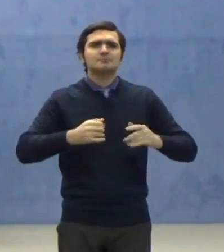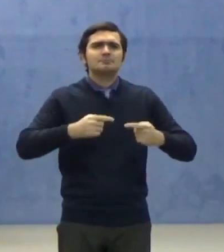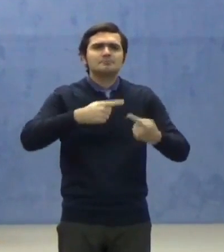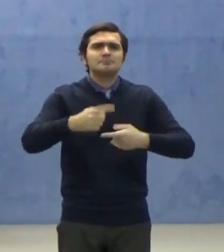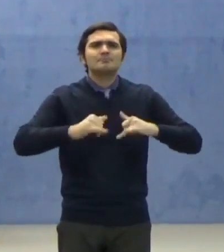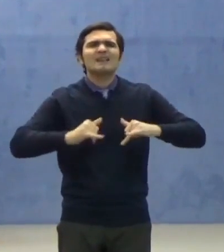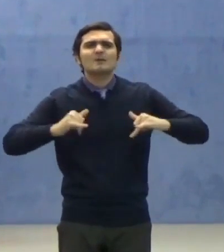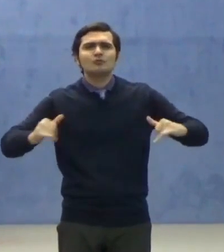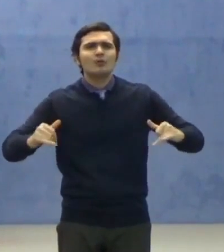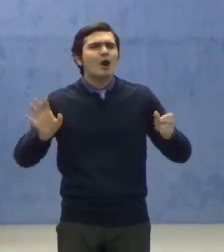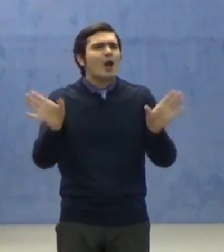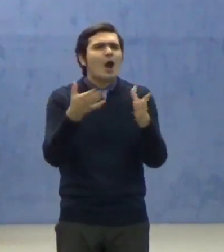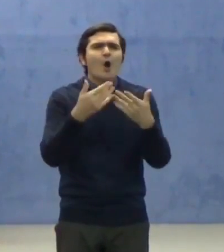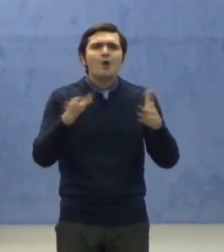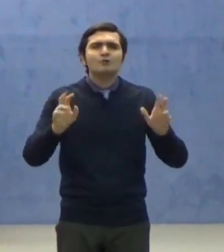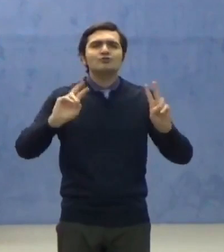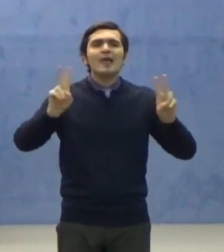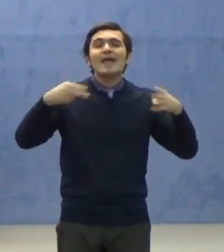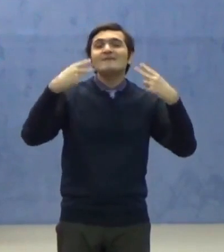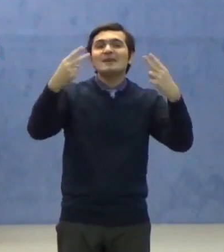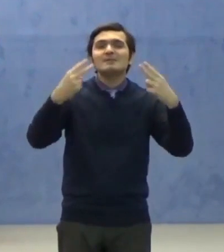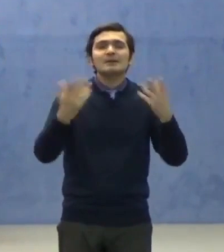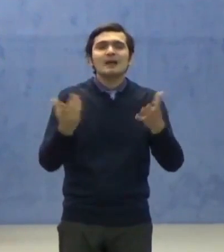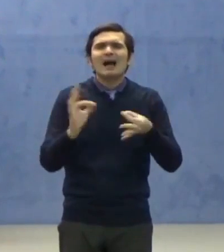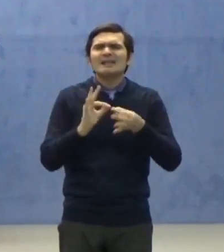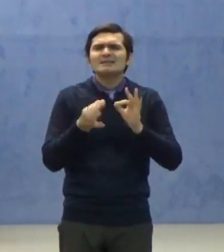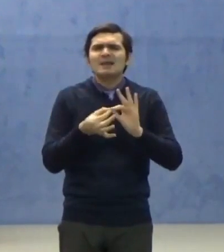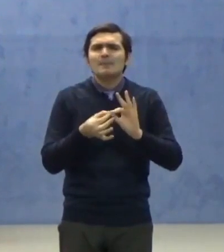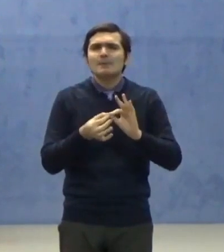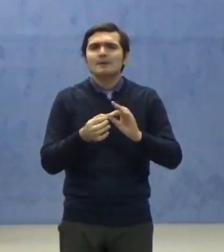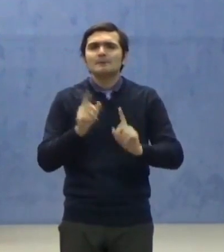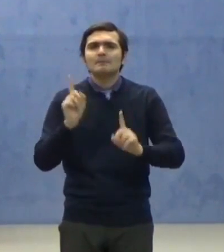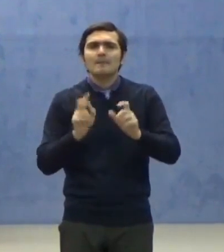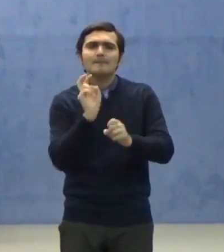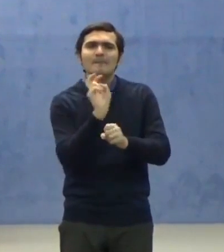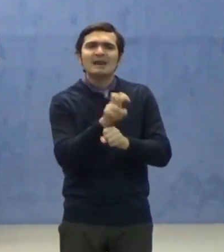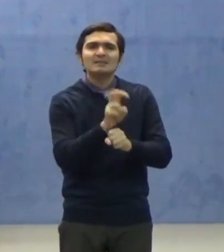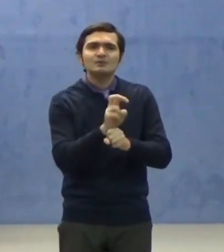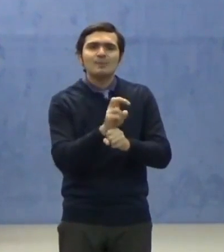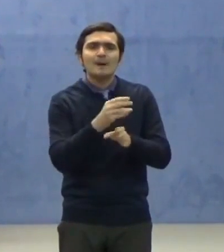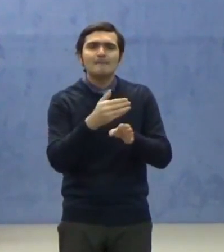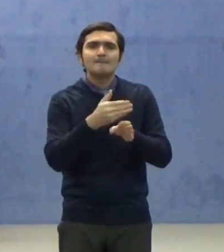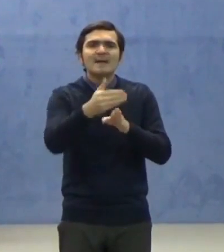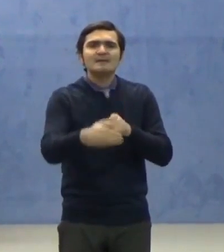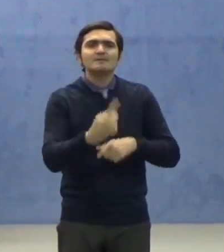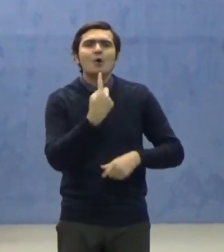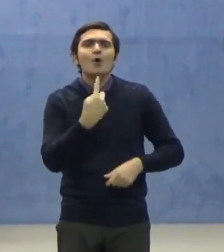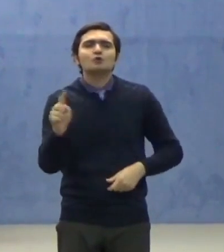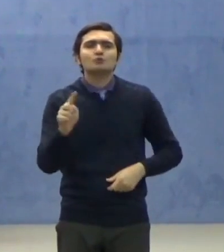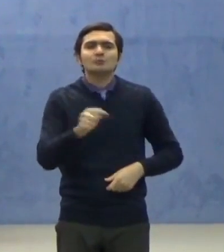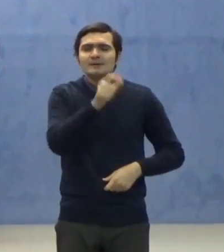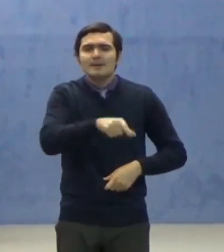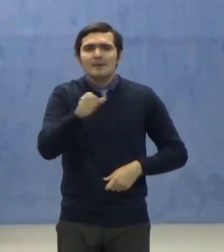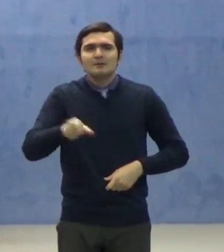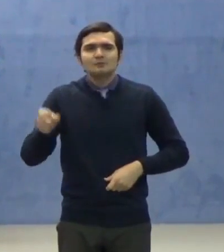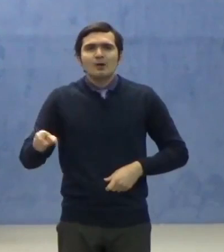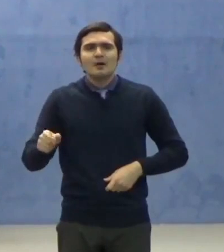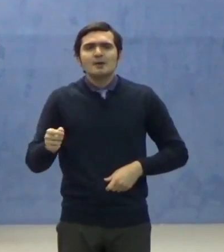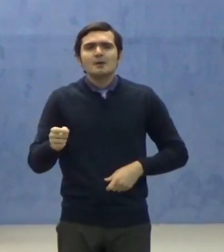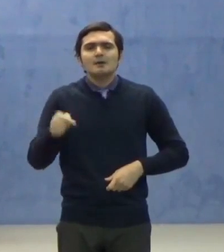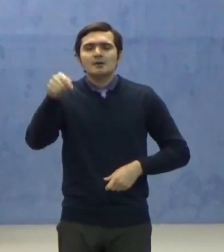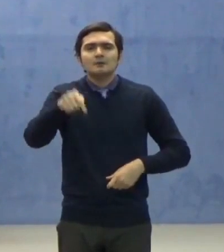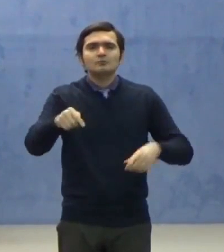oricărui eveniment care presupune participarea a peste 100 de persoane în